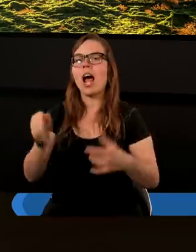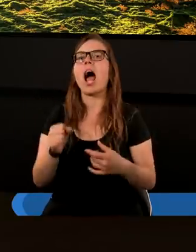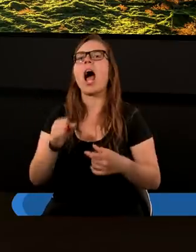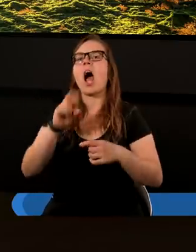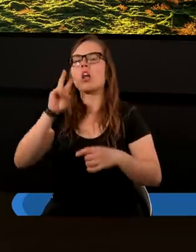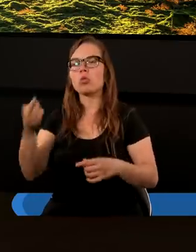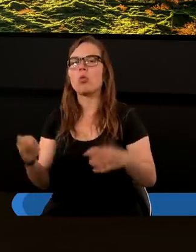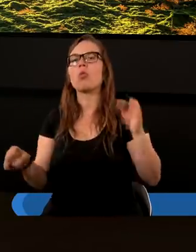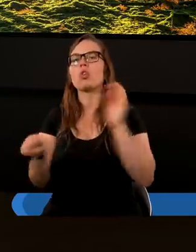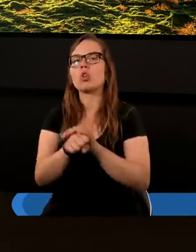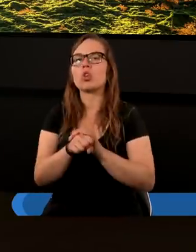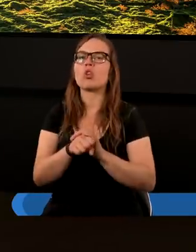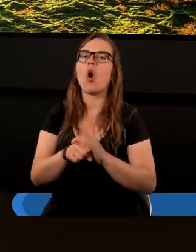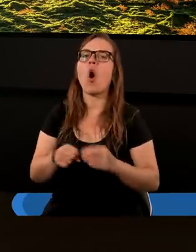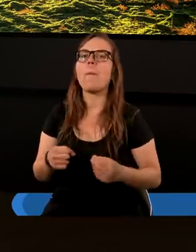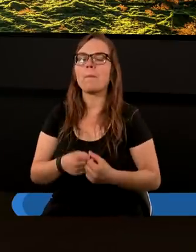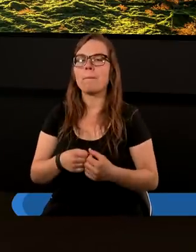drudzy na